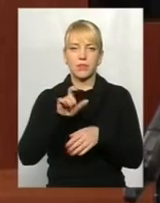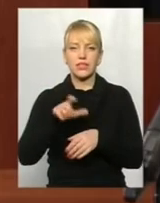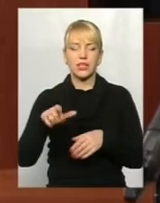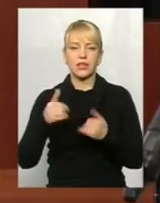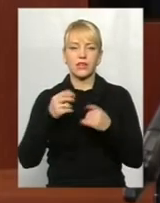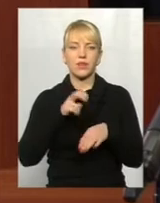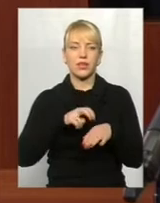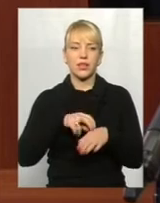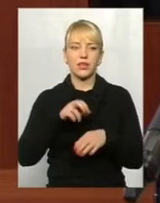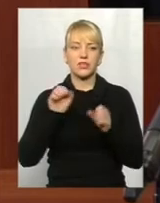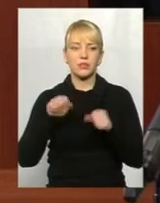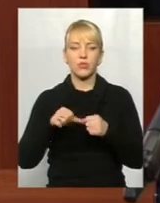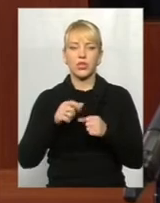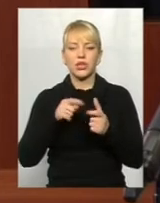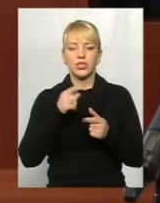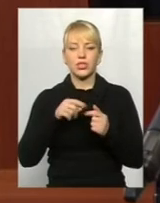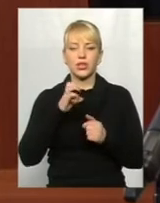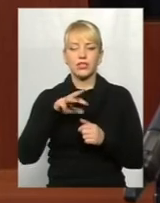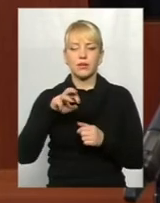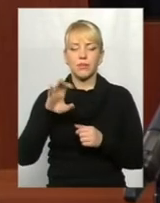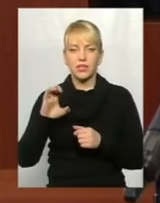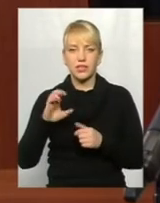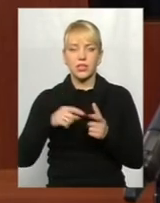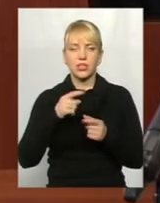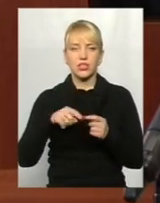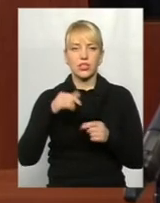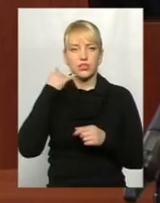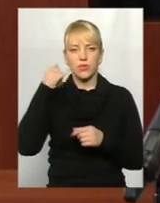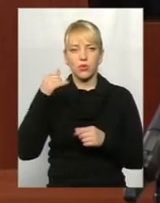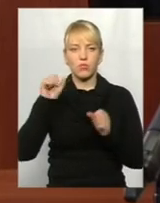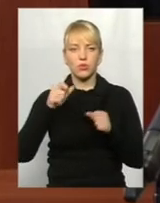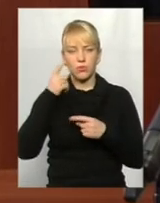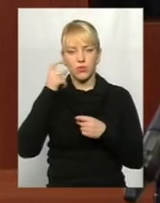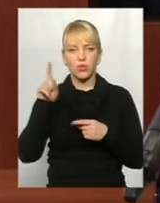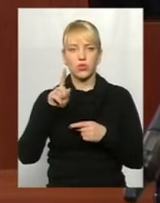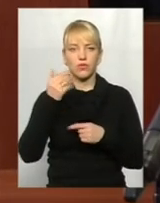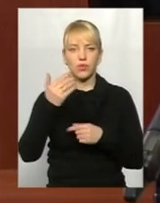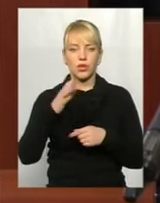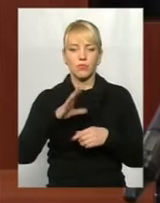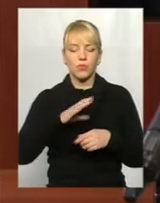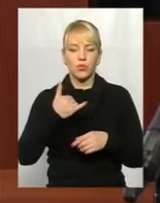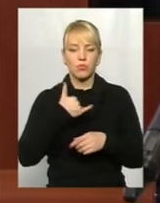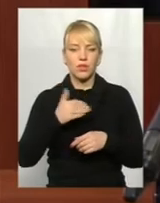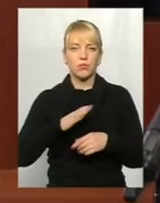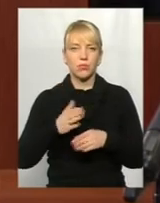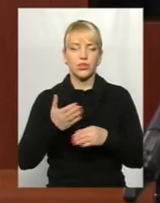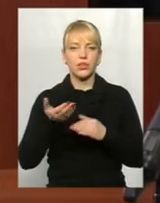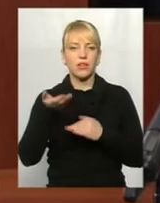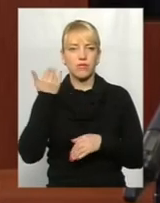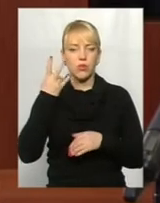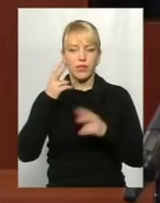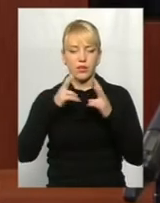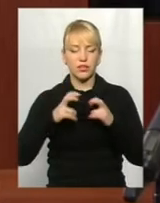зможе чи асемескою, чи дзвінком повідомити, що ось ви вже давно у мене були на діагностиці,